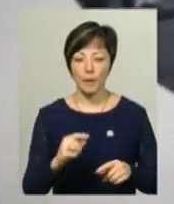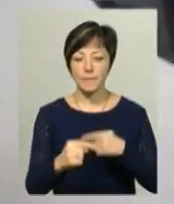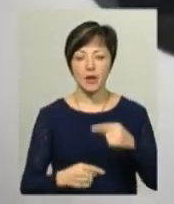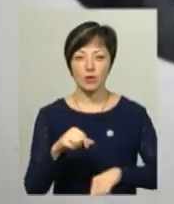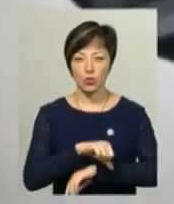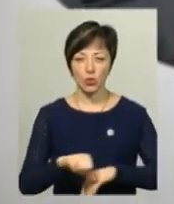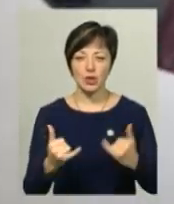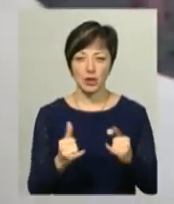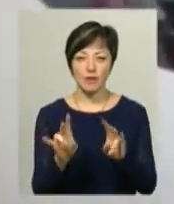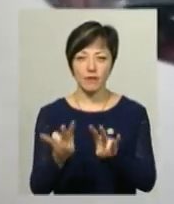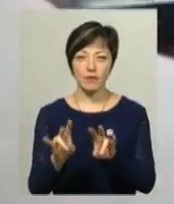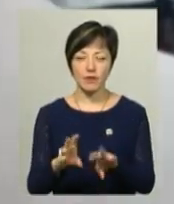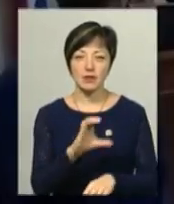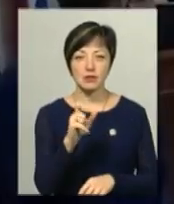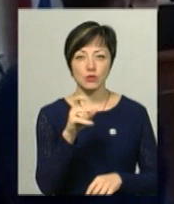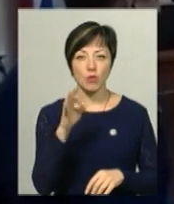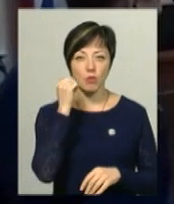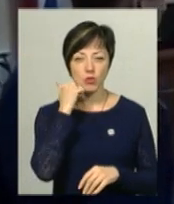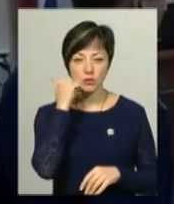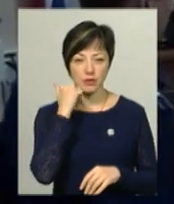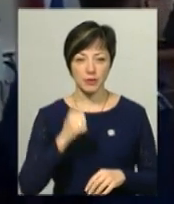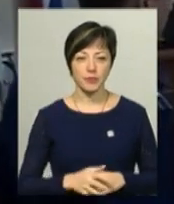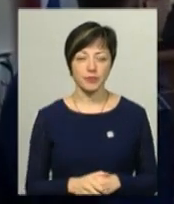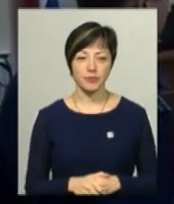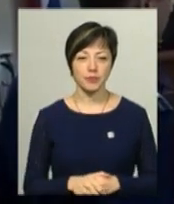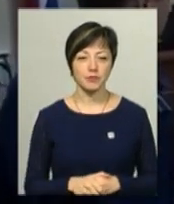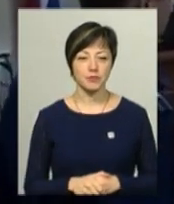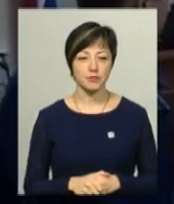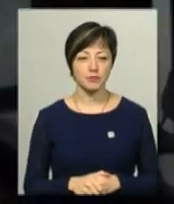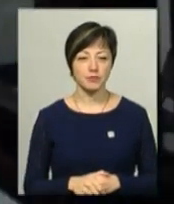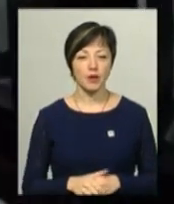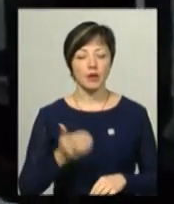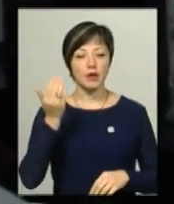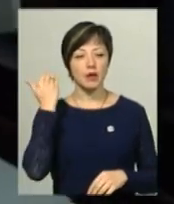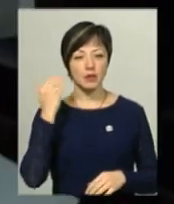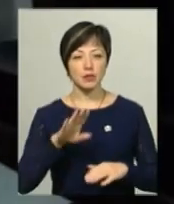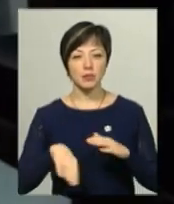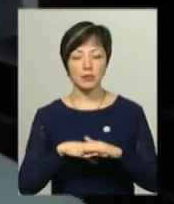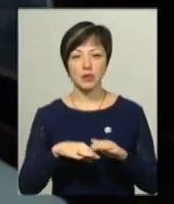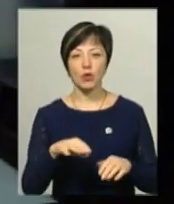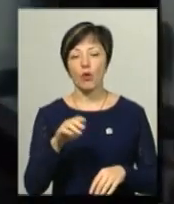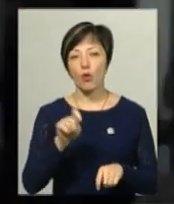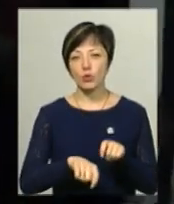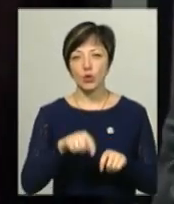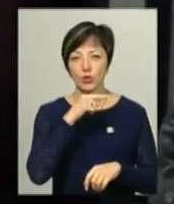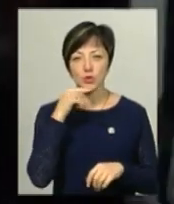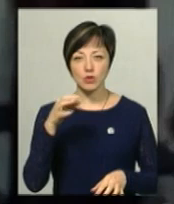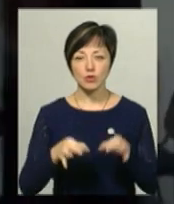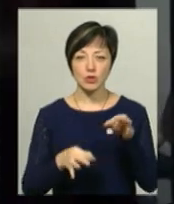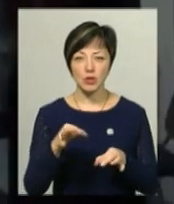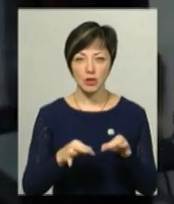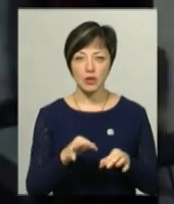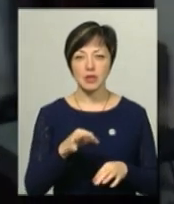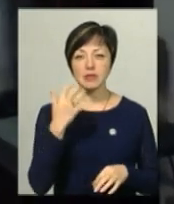Полонених нині отримують у слідчих ізоляторах Москви, Лефуртово та в Матроскій Тишині. Раніше підконтрольній Росії суддин з Сімферополя та Керчі